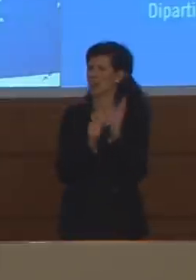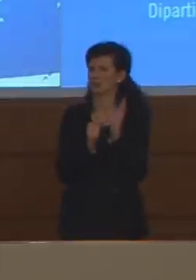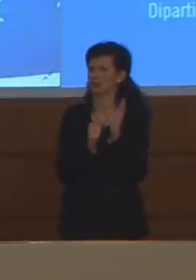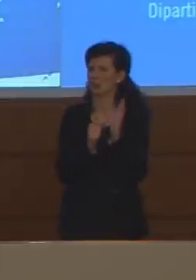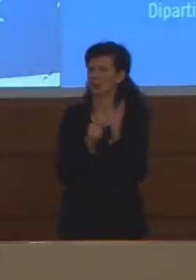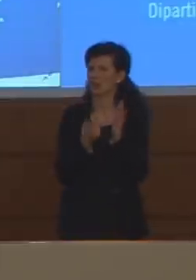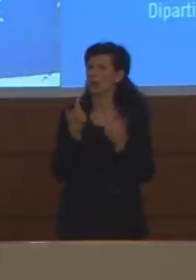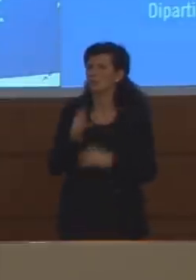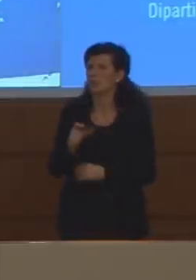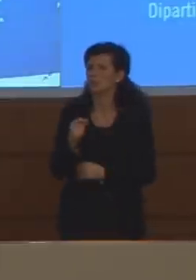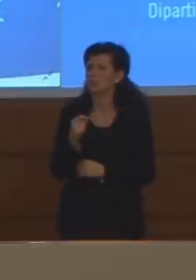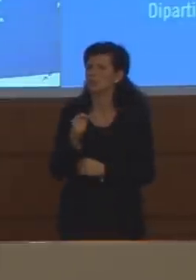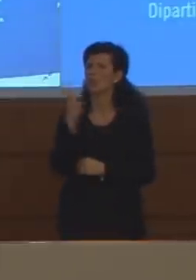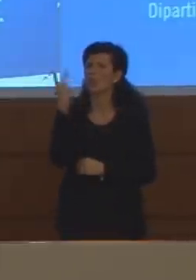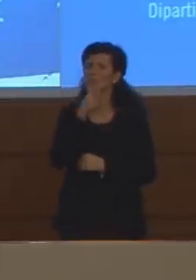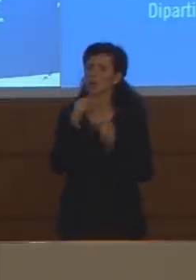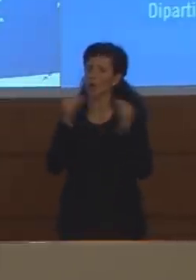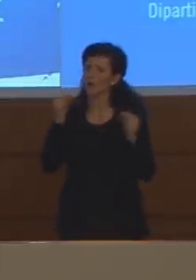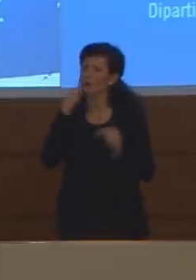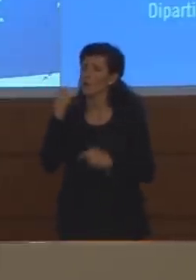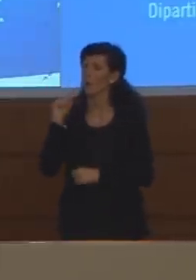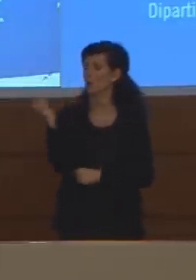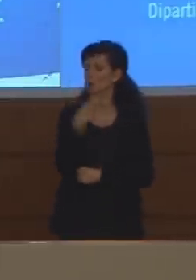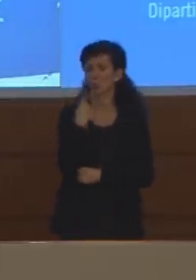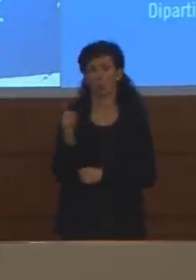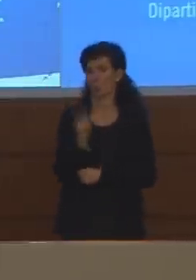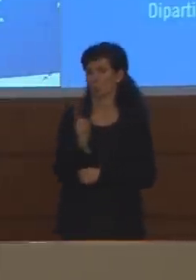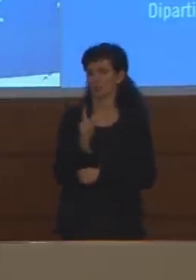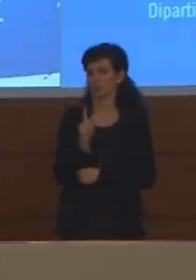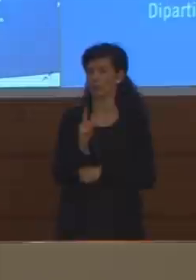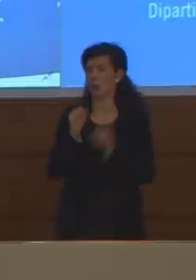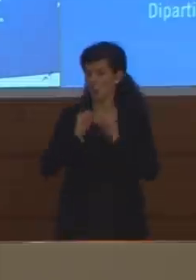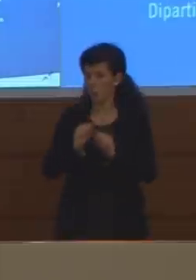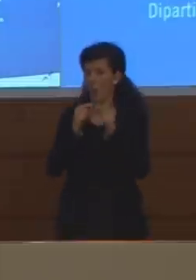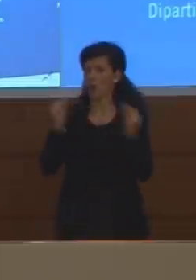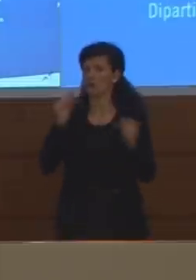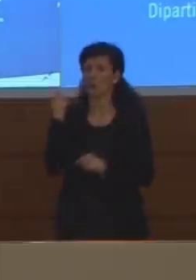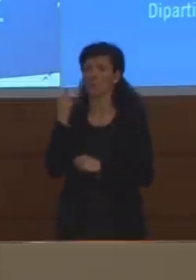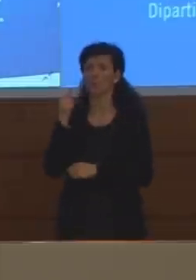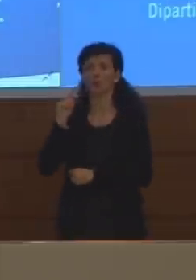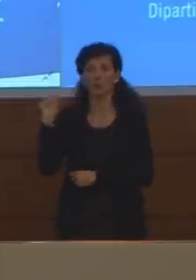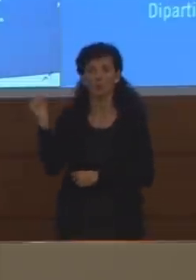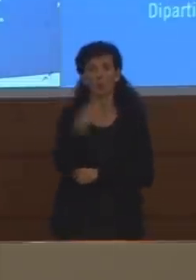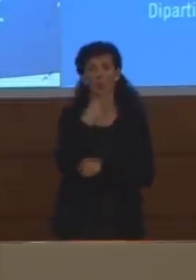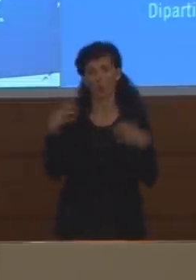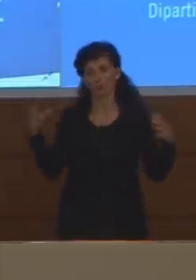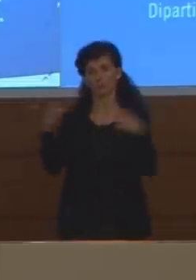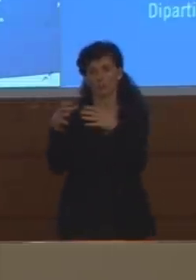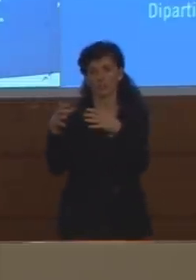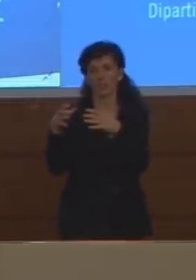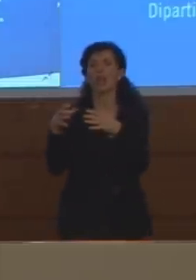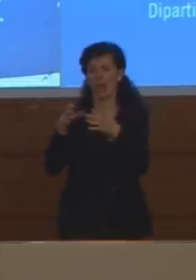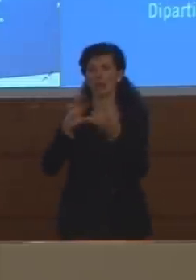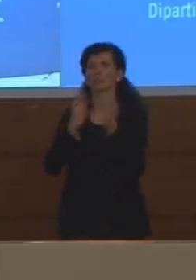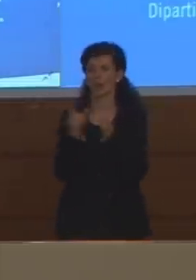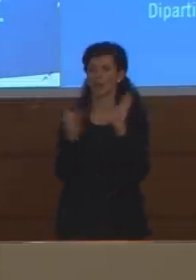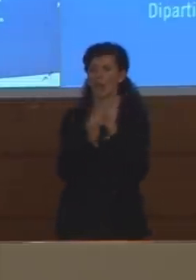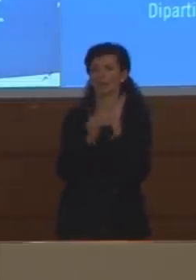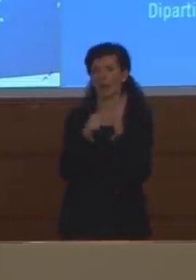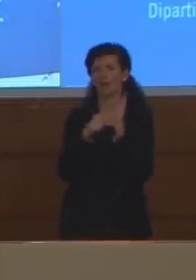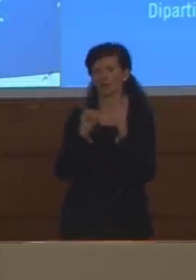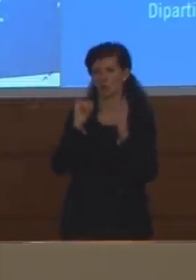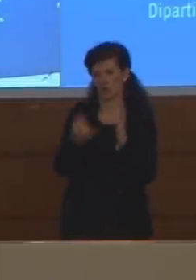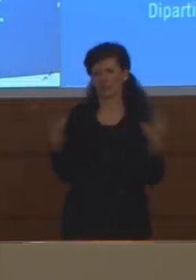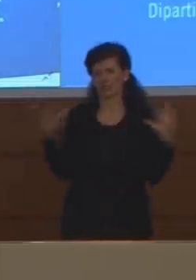saranno fatti a tutti in maniera massiccia. Ecco, considerando anche che l'app è scaricabile solo su